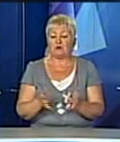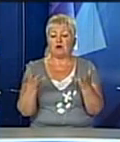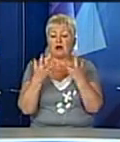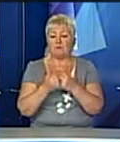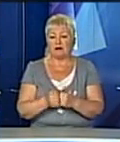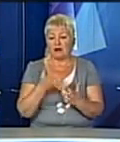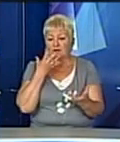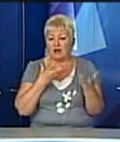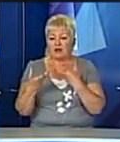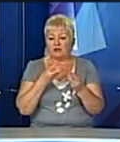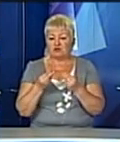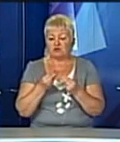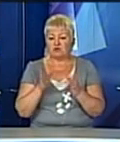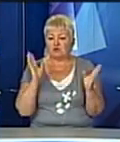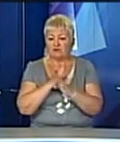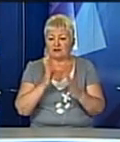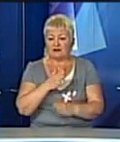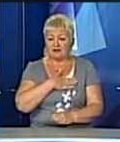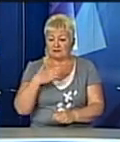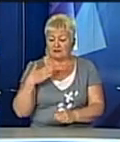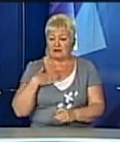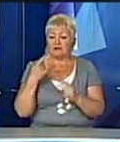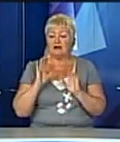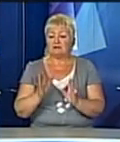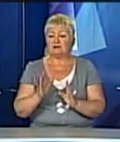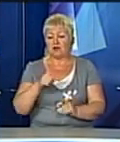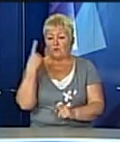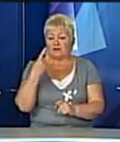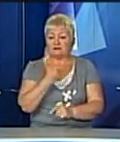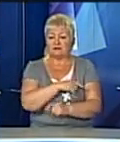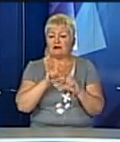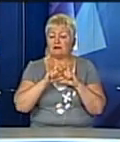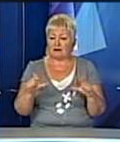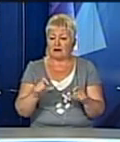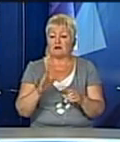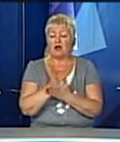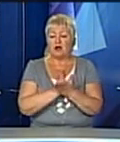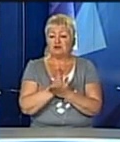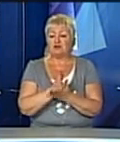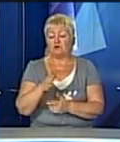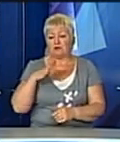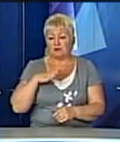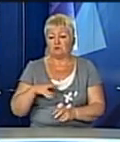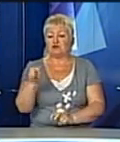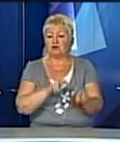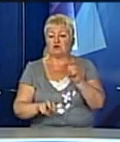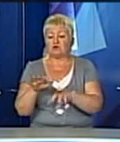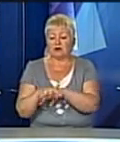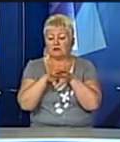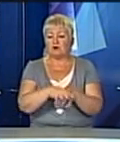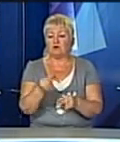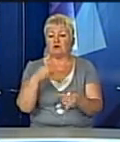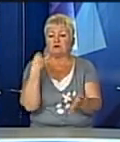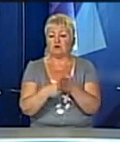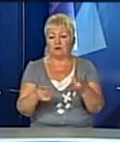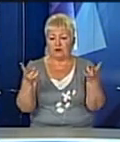для штучної вентиляції легень. І це лише в обласній лікарні Охмадит. Вітак чиновники змушені шукати грантові кошти для закупівлі